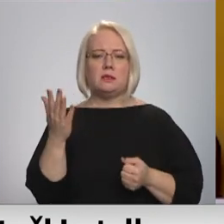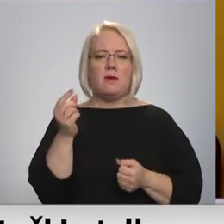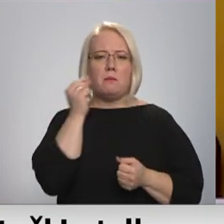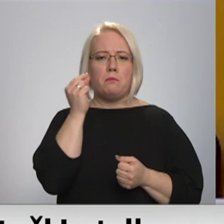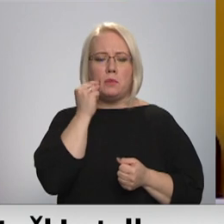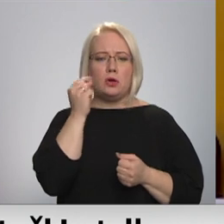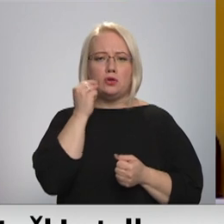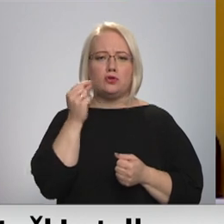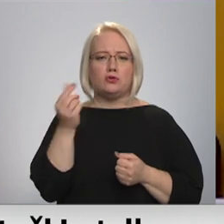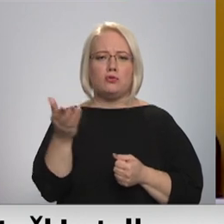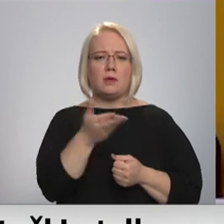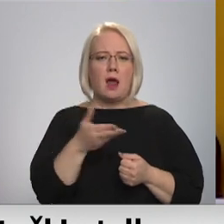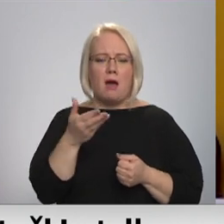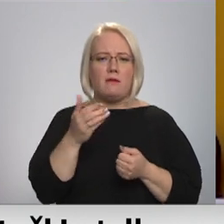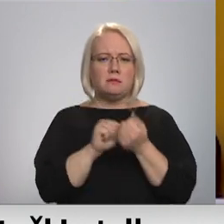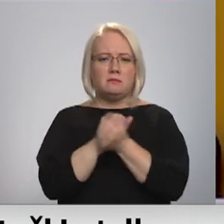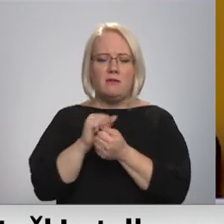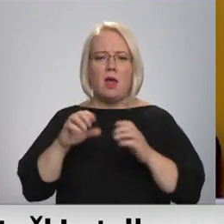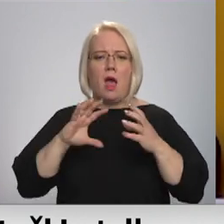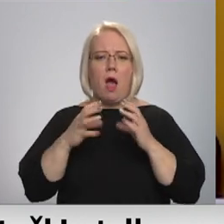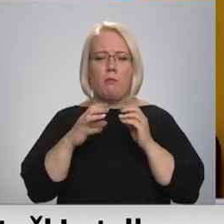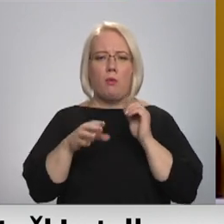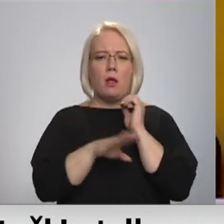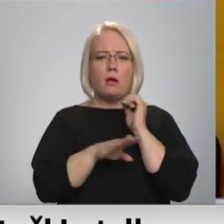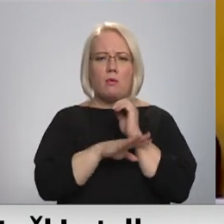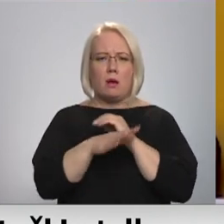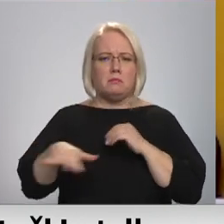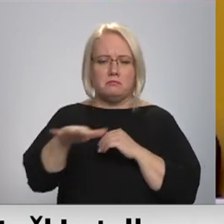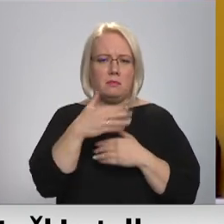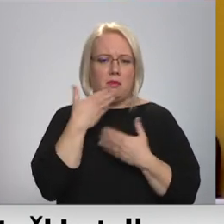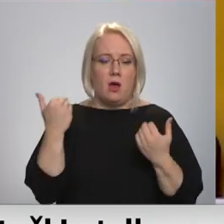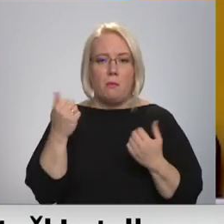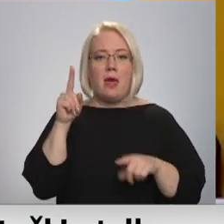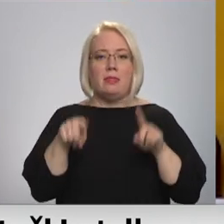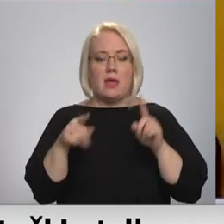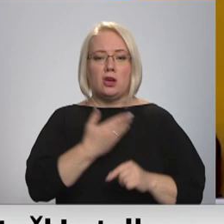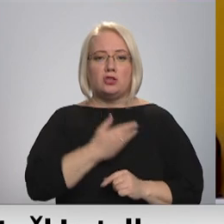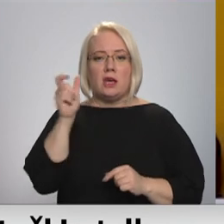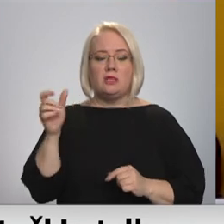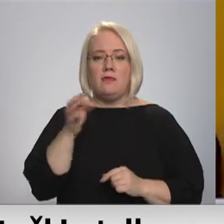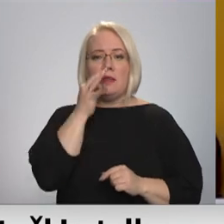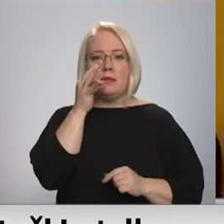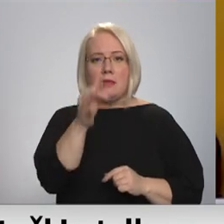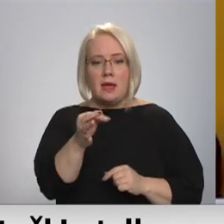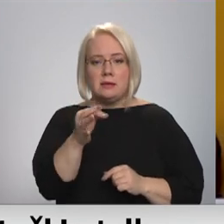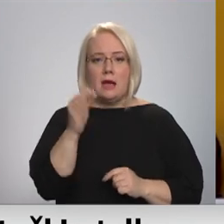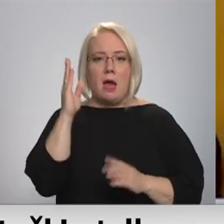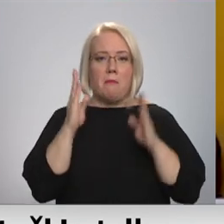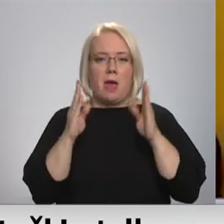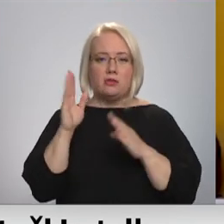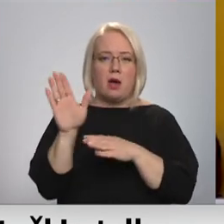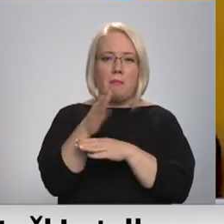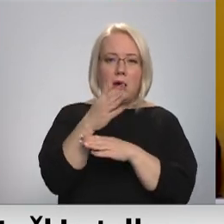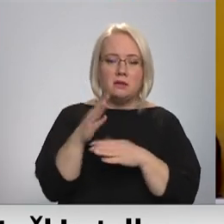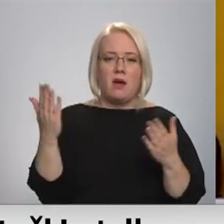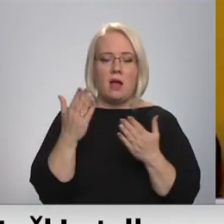vai ābeļdārzi, kaut kas tur staigāts. Kaut gan ir daži iedzīvotie teikuši, ka viņi no mežā pastaigāties vai kaut